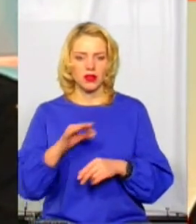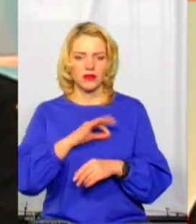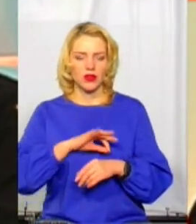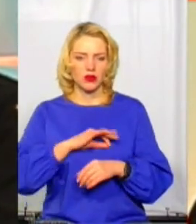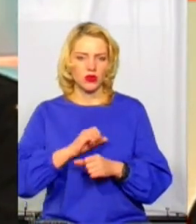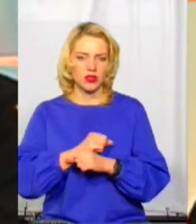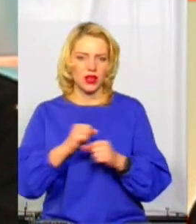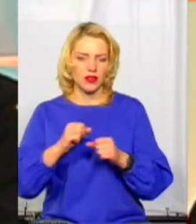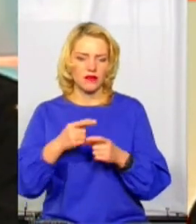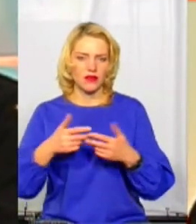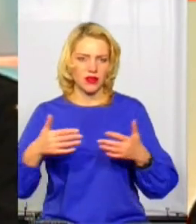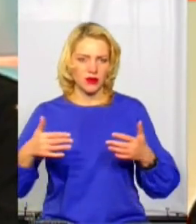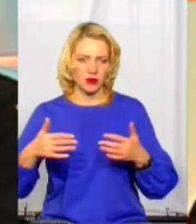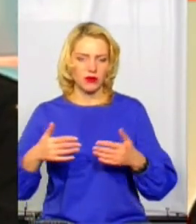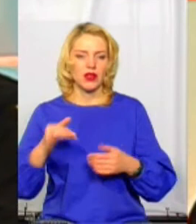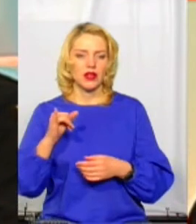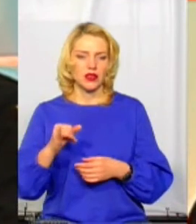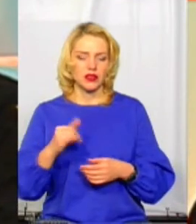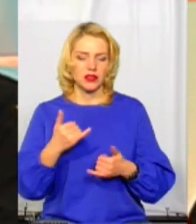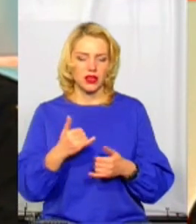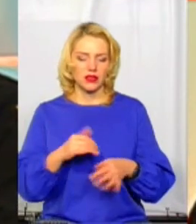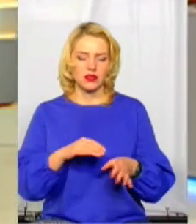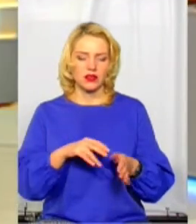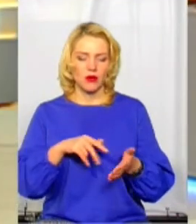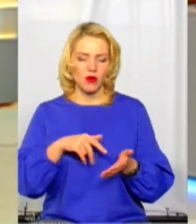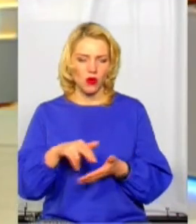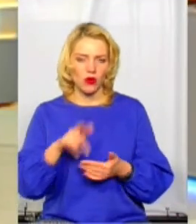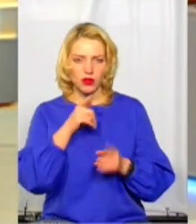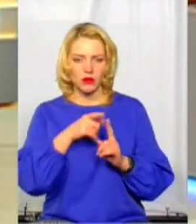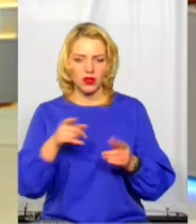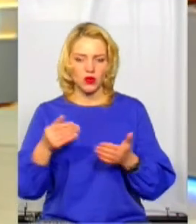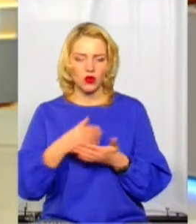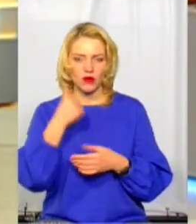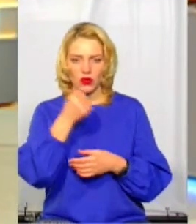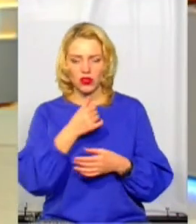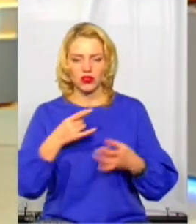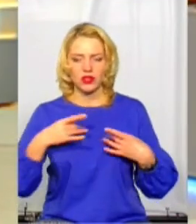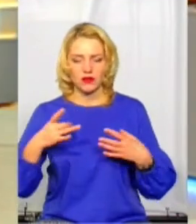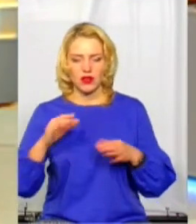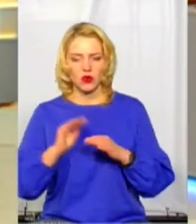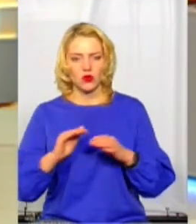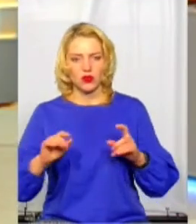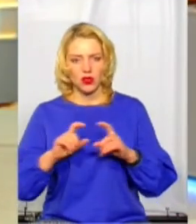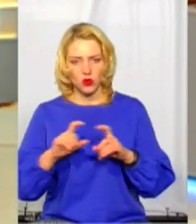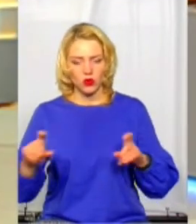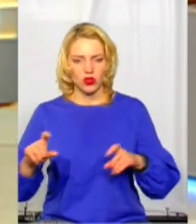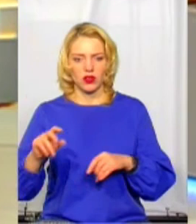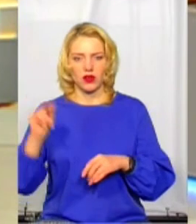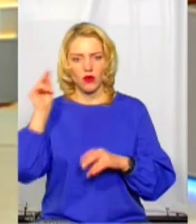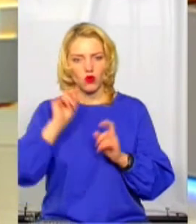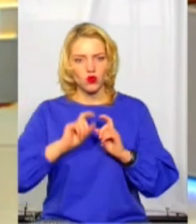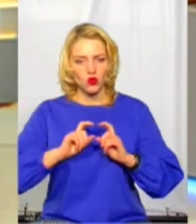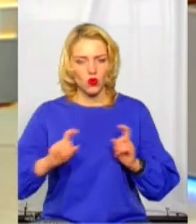виробів. Зараз проходить період новорічних свят в садочках, школах. Також дітям...